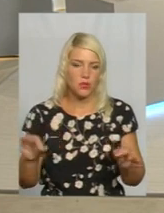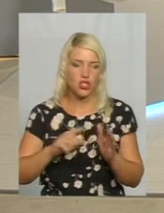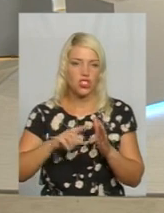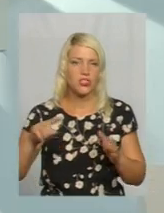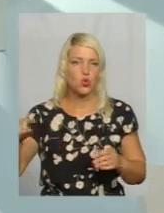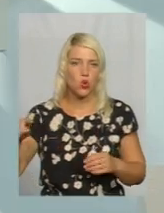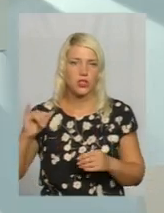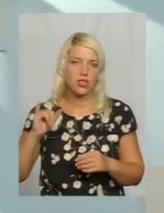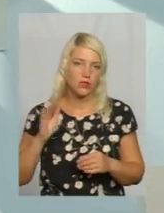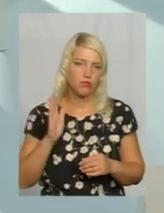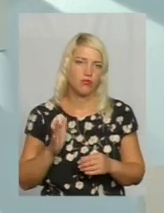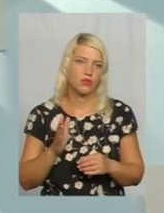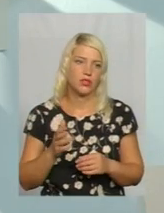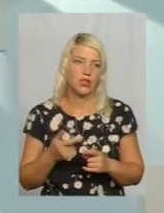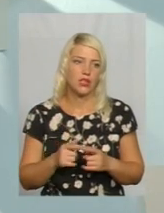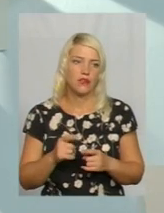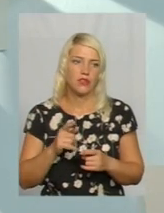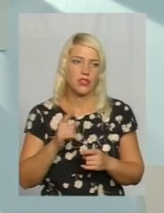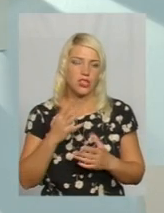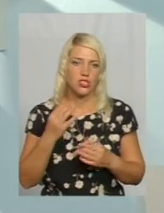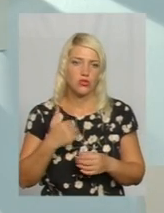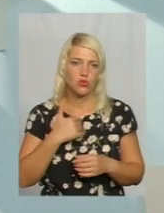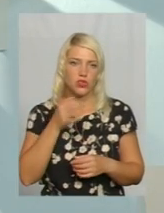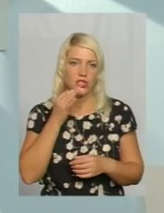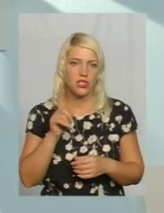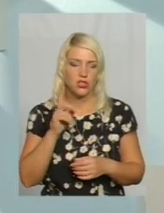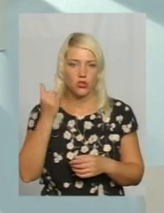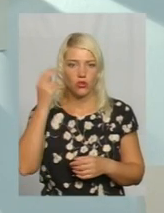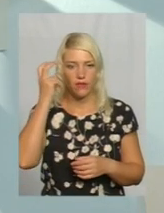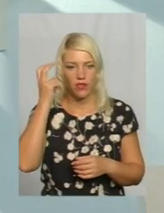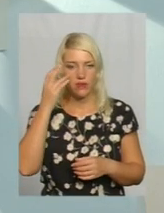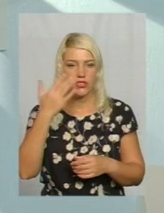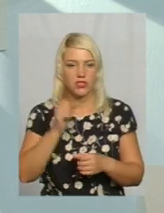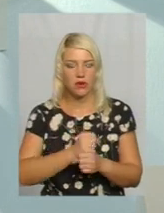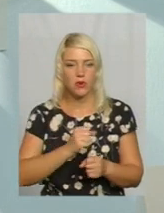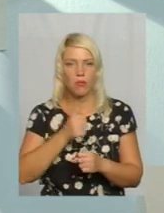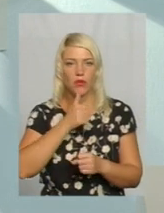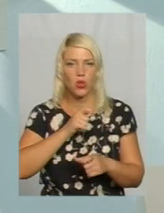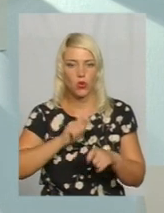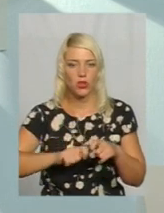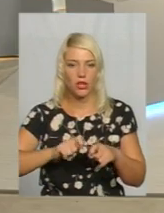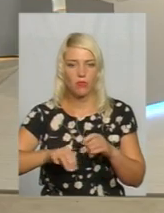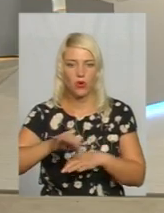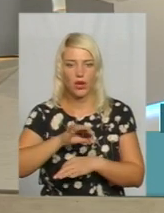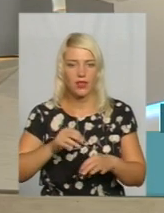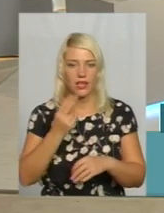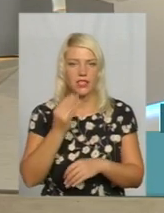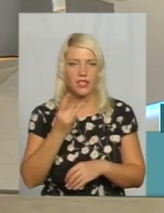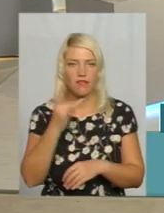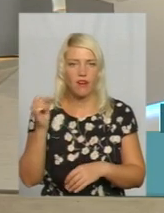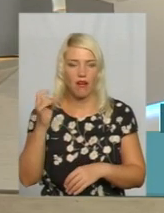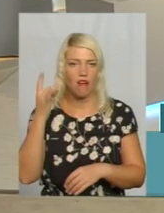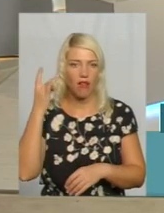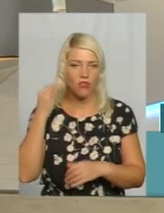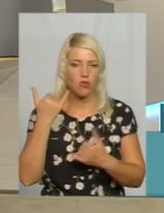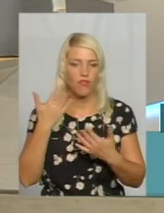Якщо в продовженні ще теми радіо, хочу сказати, що сьогодні в Києві вже запрацював пілотний проєкт цифрового радіо, відбувся